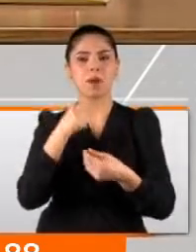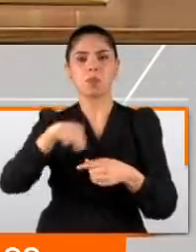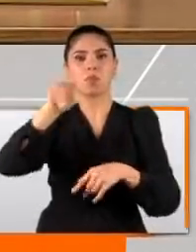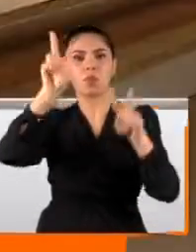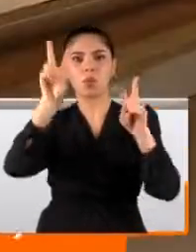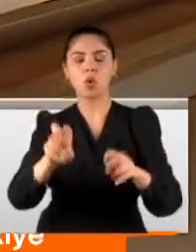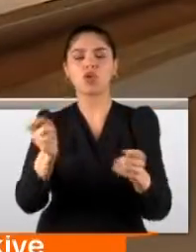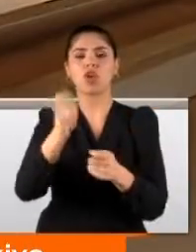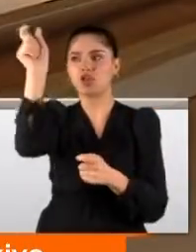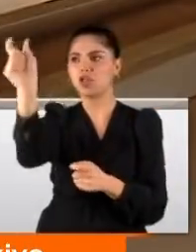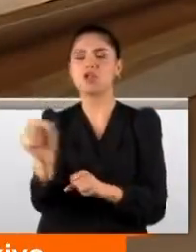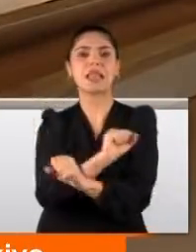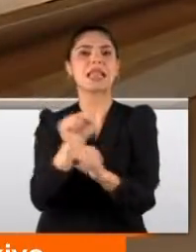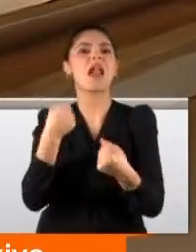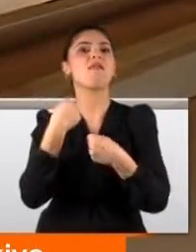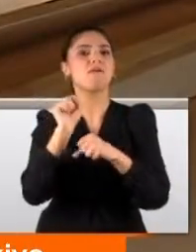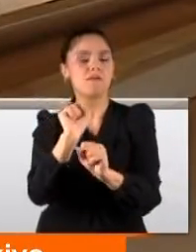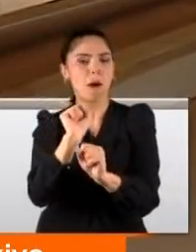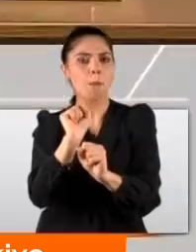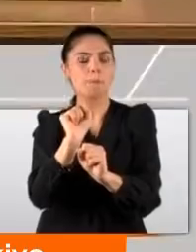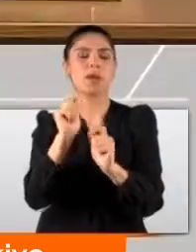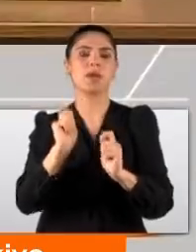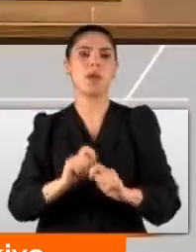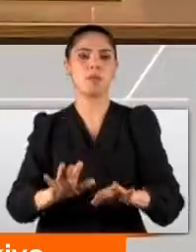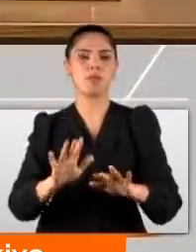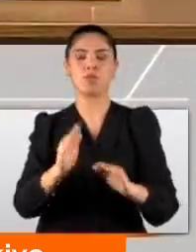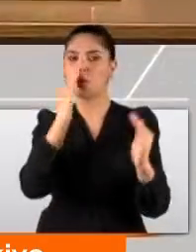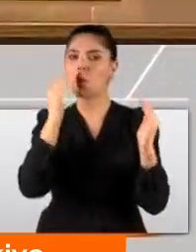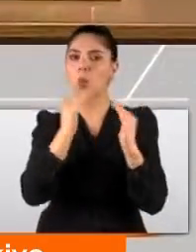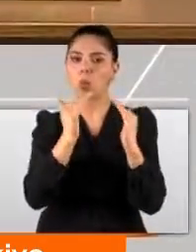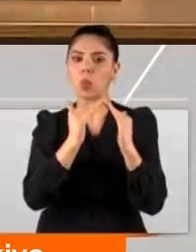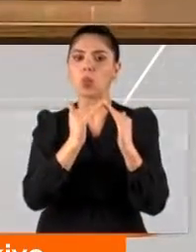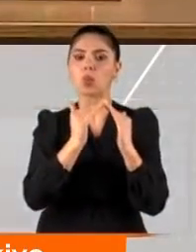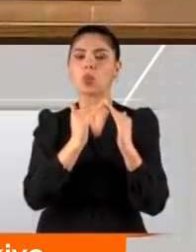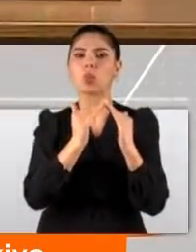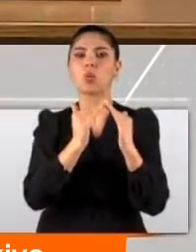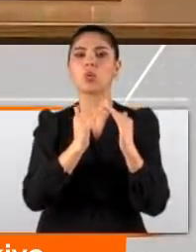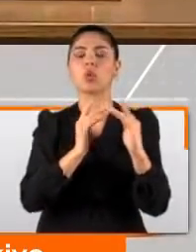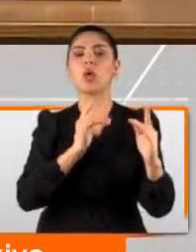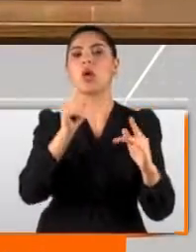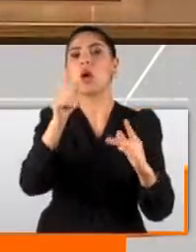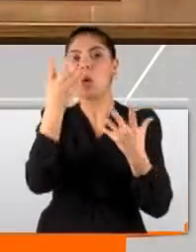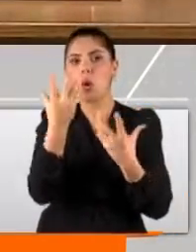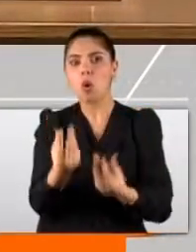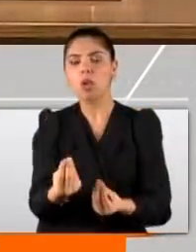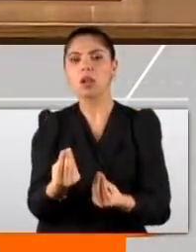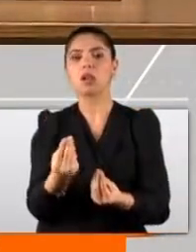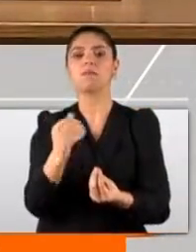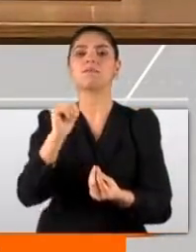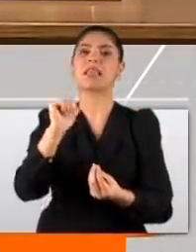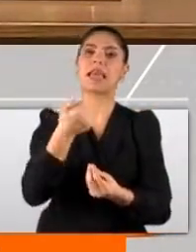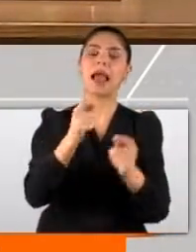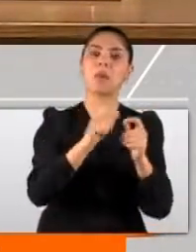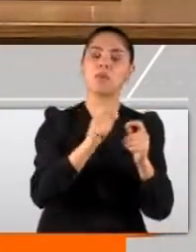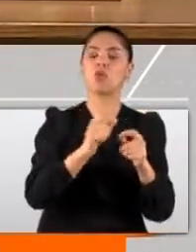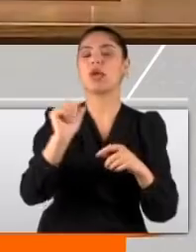işçimizi zora sokmayacağız. En uygununu, en ideal olanını gerek bürüt gerek